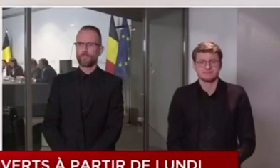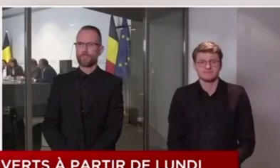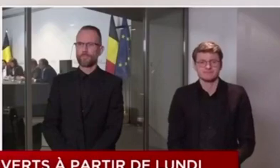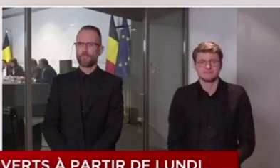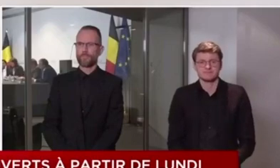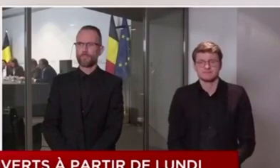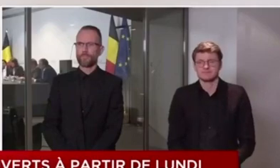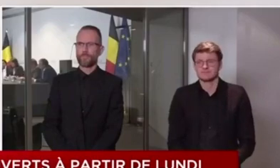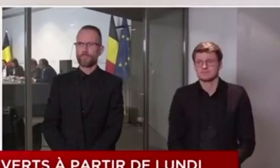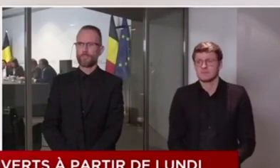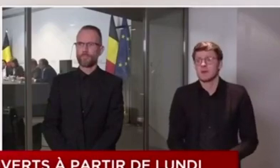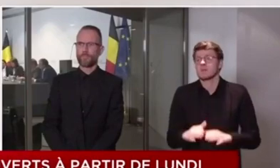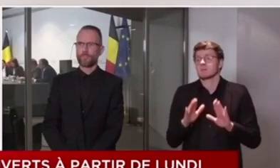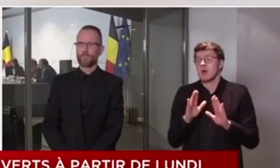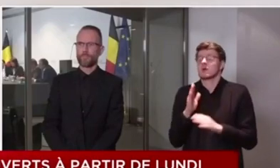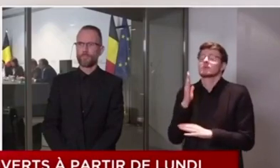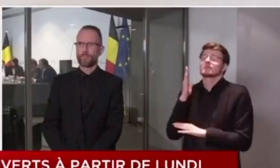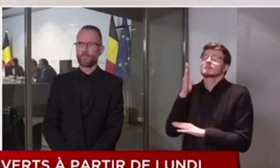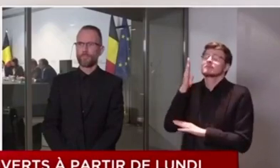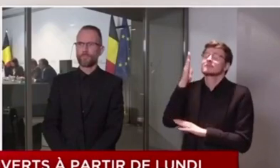Persévérance et détermination.